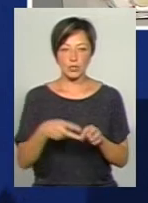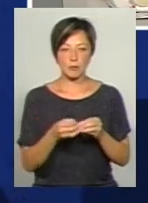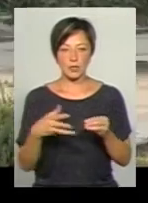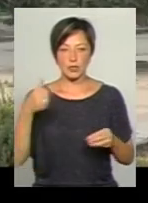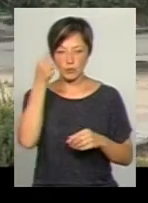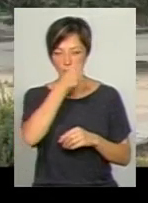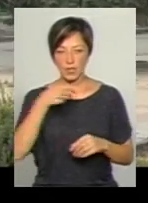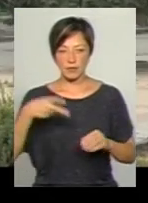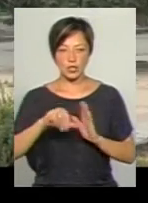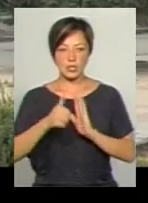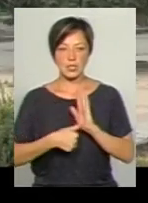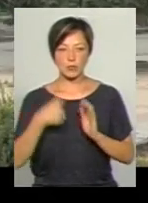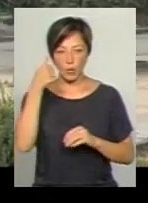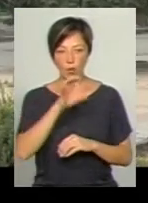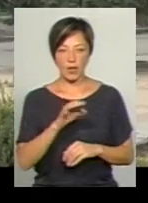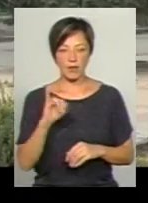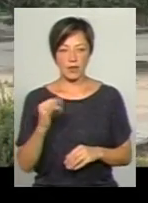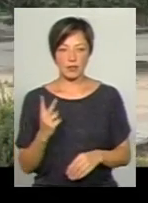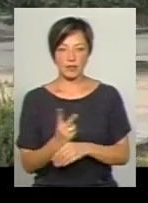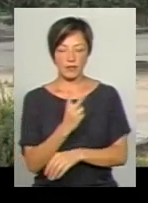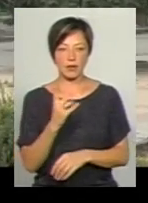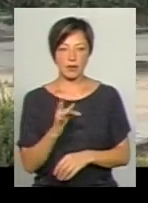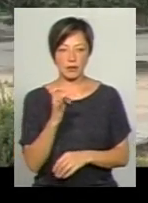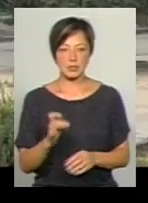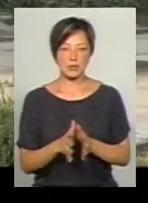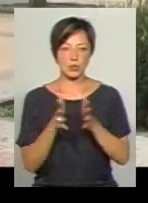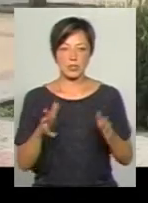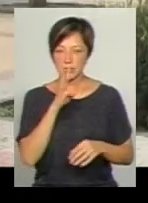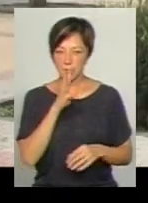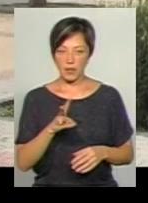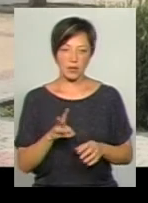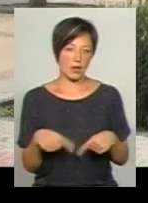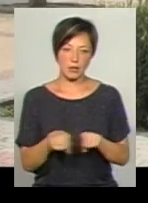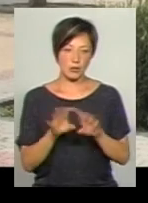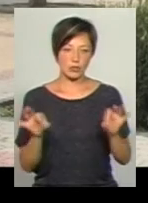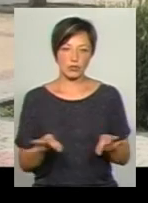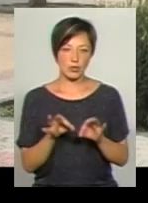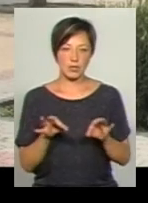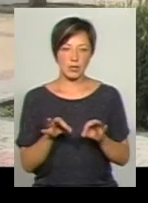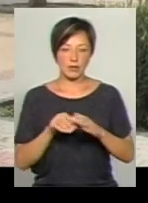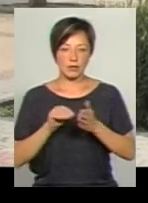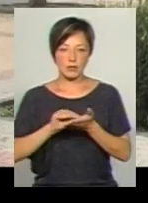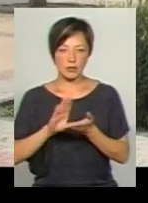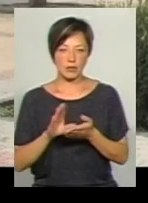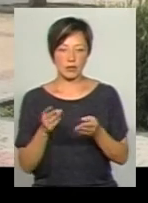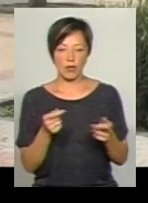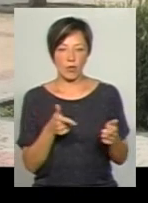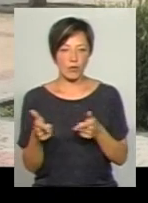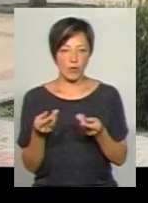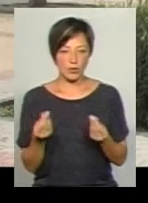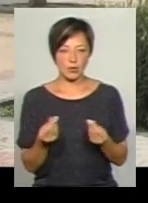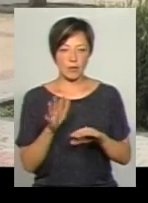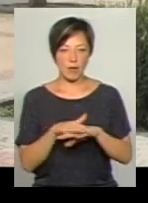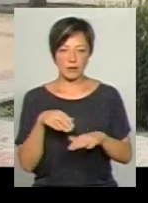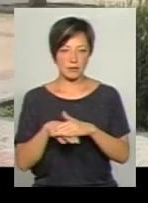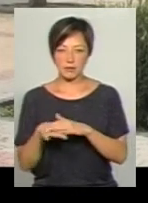роком, у 2016 році, у Олега Івановича майже вдвічі зросла заробітна плата. А так, немає жодних відкладних коштів, немає жодних готівкових коштів, коштів